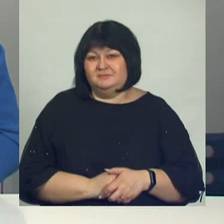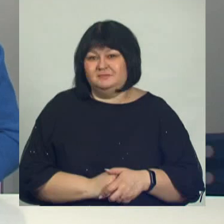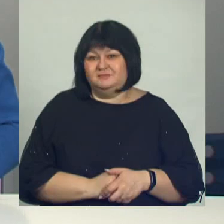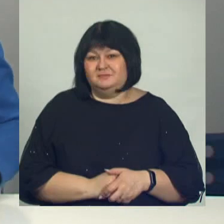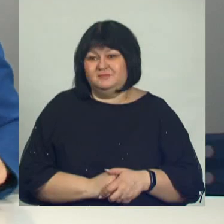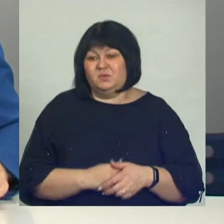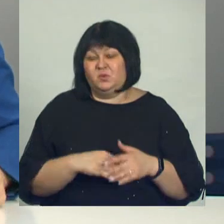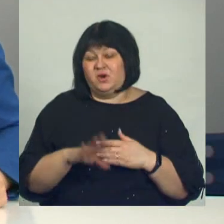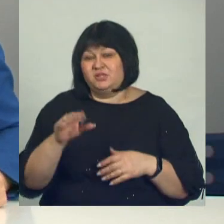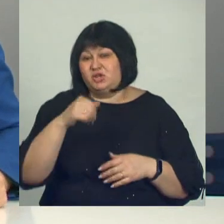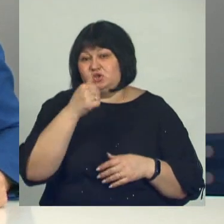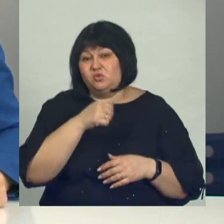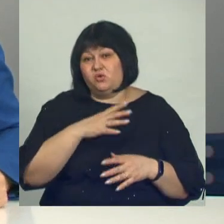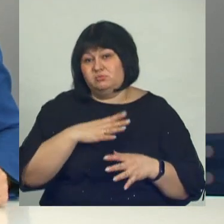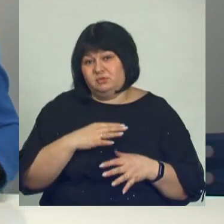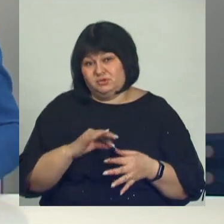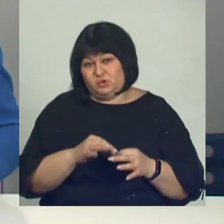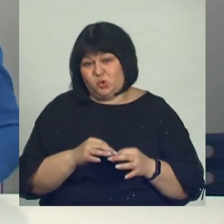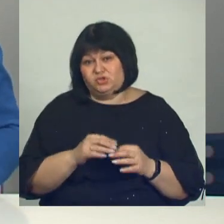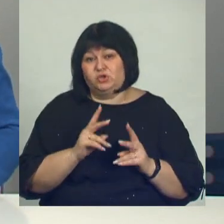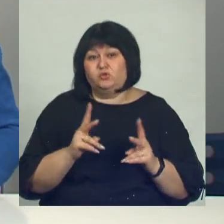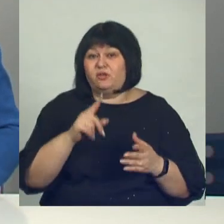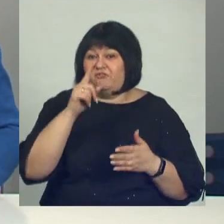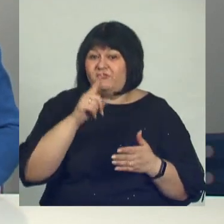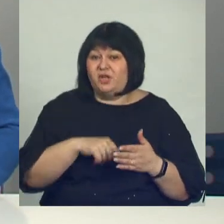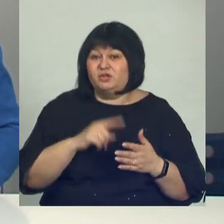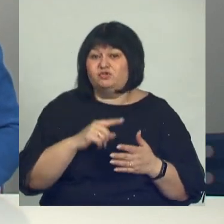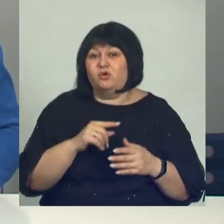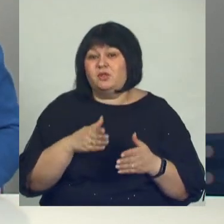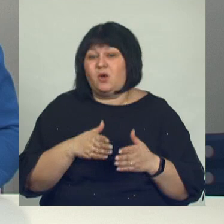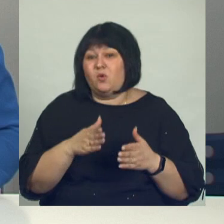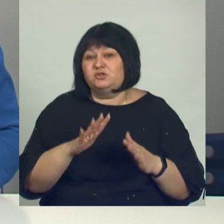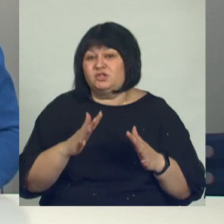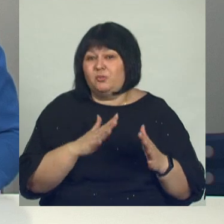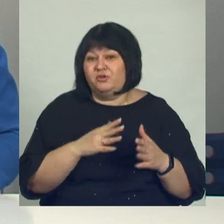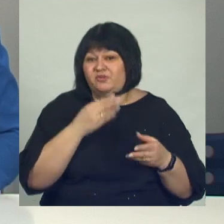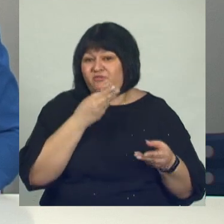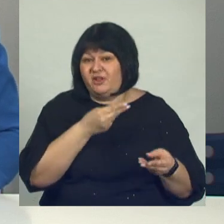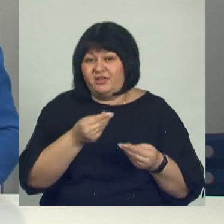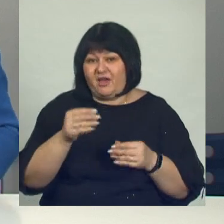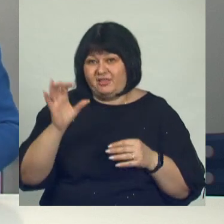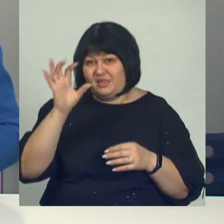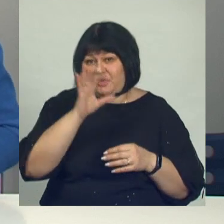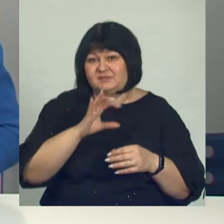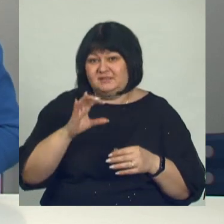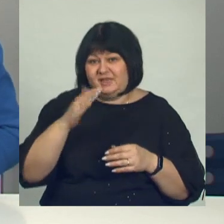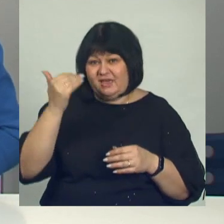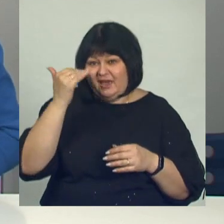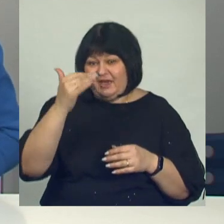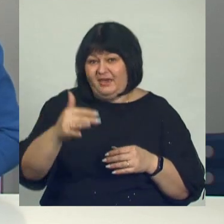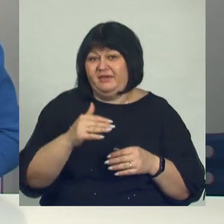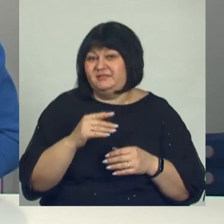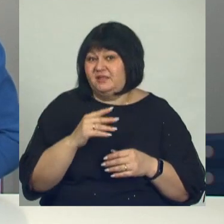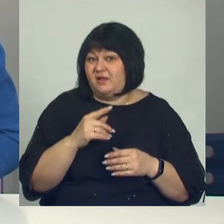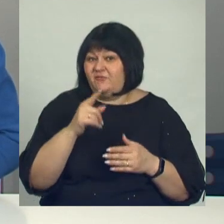Уходящий год был непростым. Некоторые верят, что на ход событий влияют небесные тела. Мы, конечно, в силу профессии